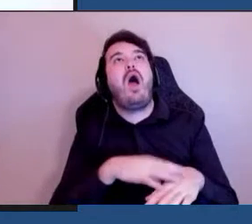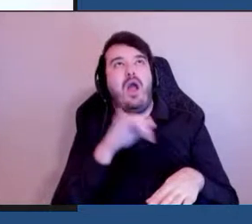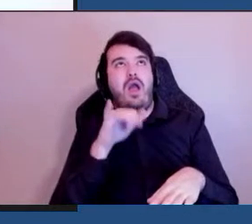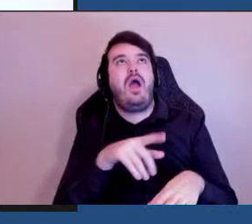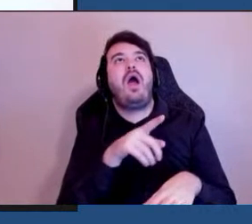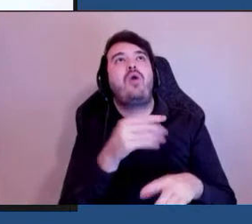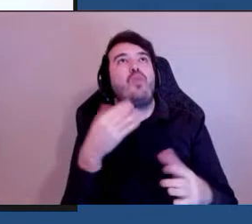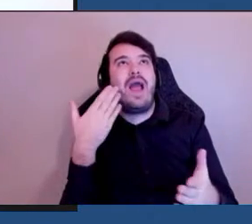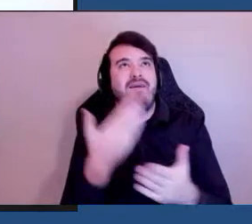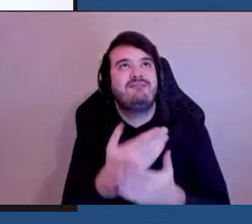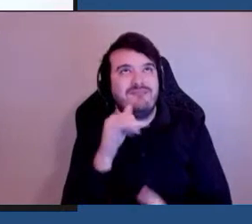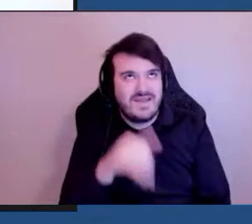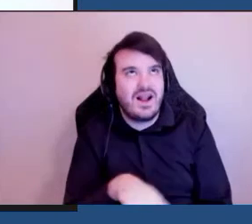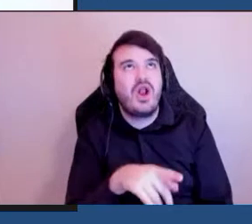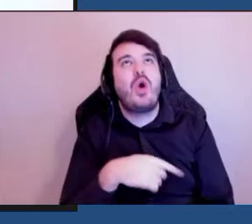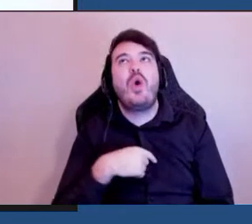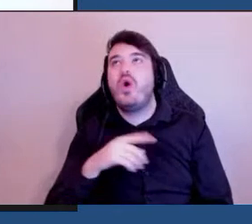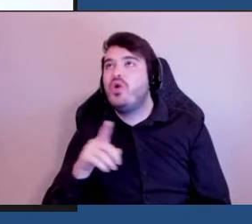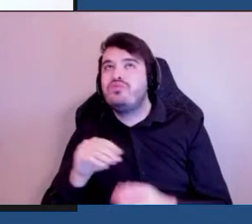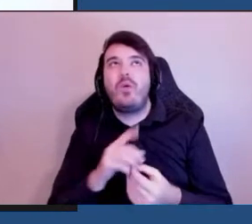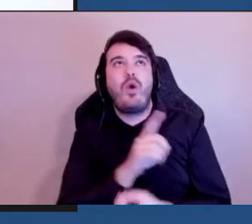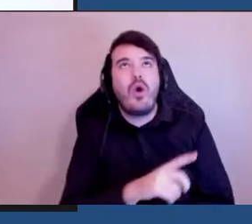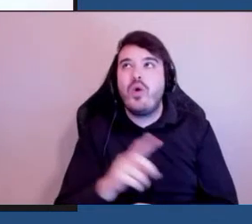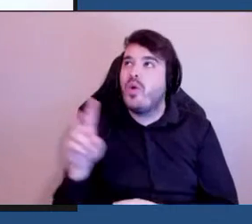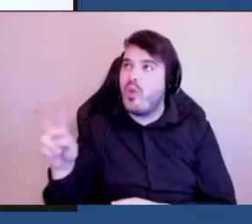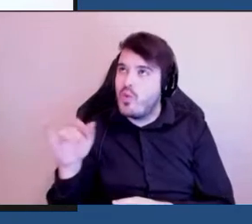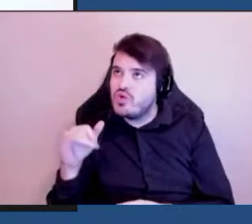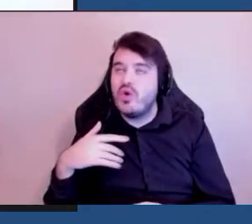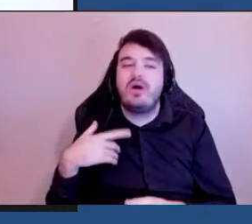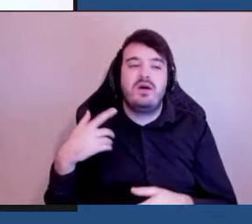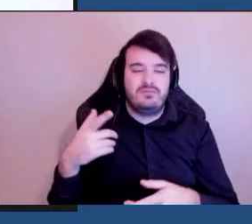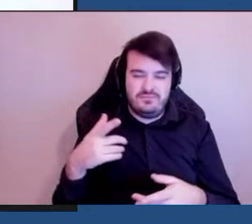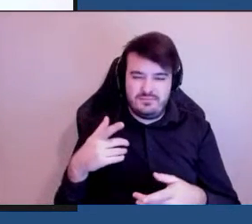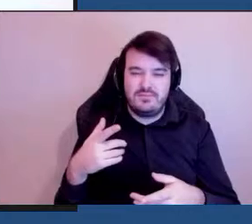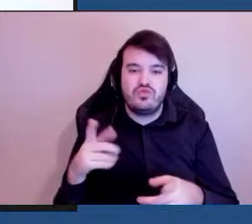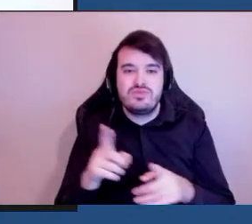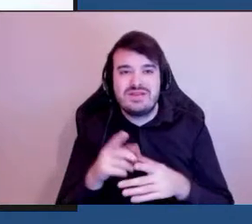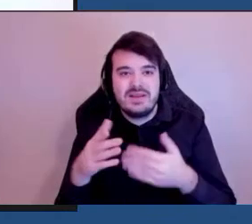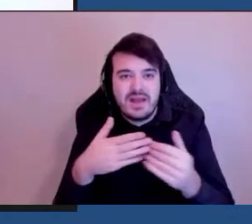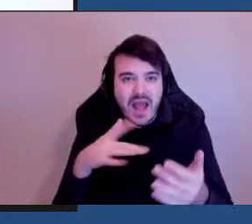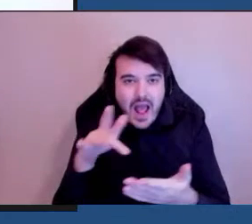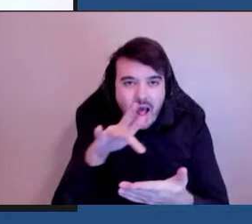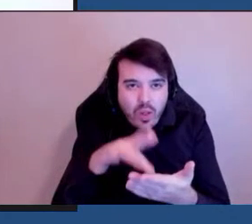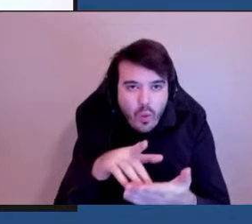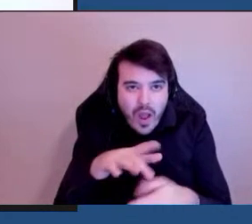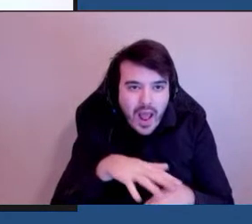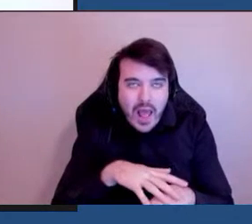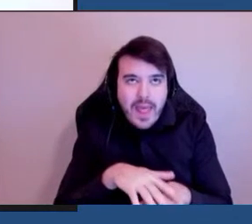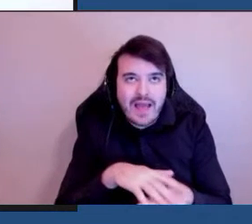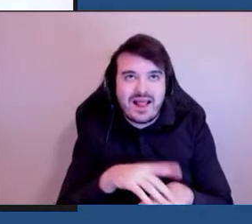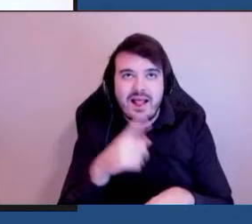là où on doit arriver ainsi que les endroits tactiles pour aider. Alors lundi